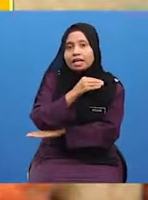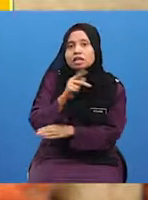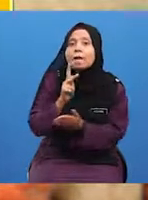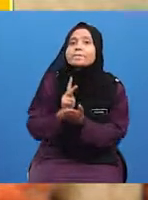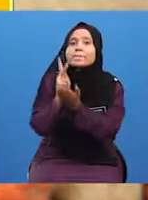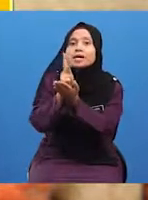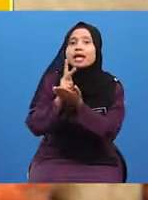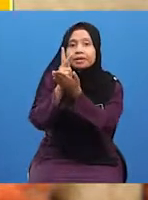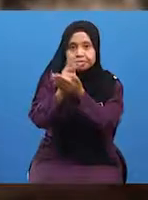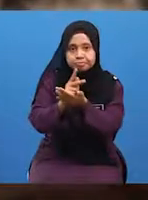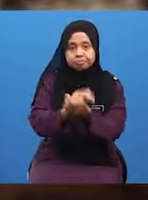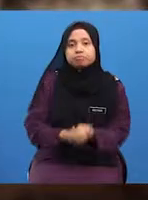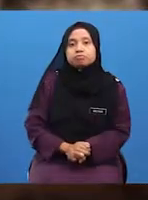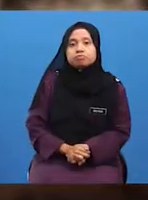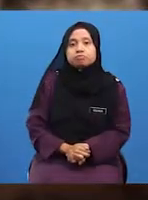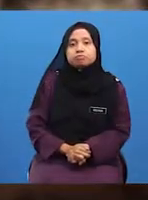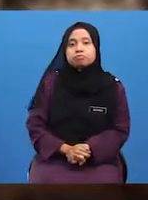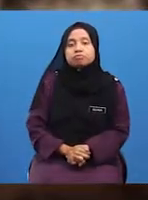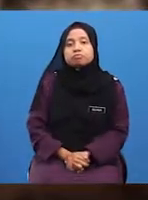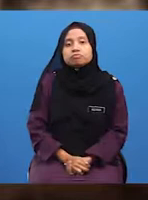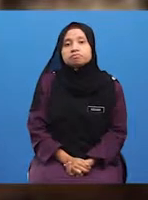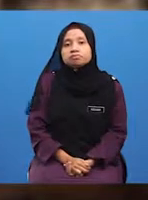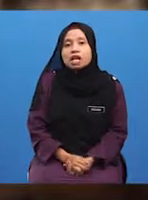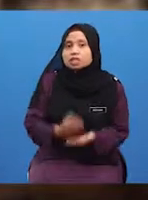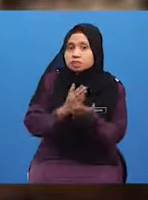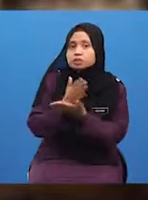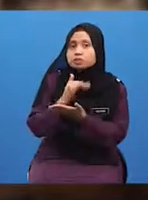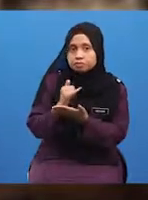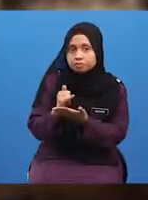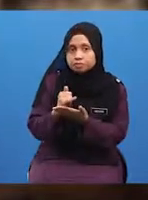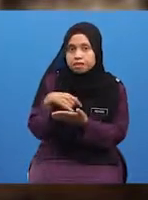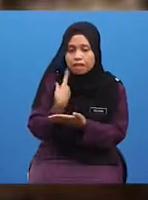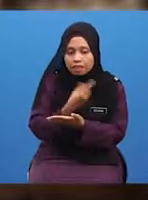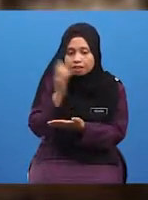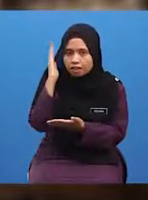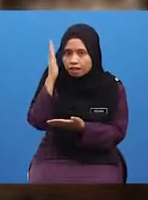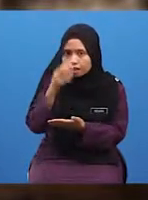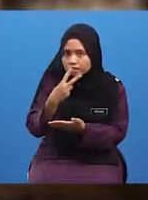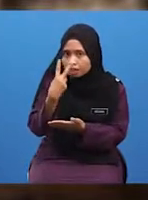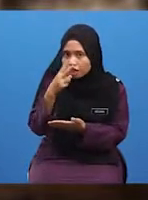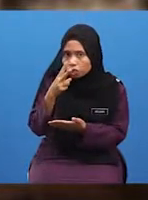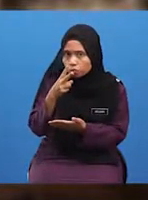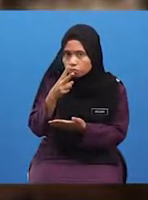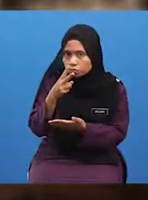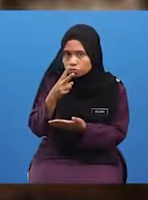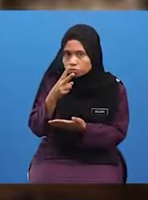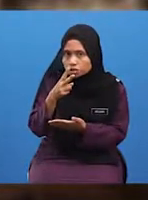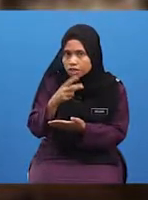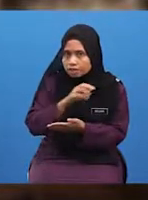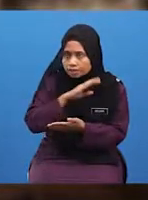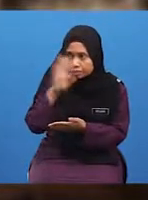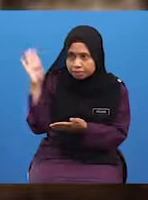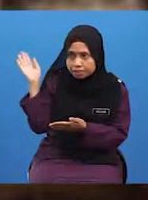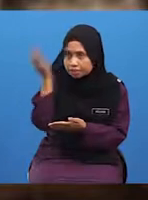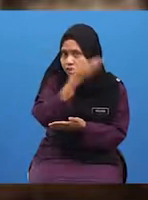Baiklah pelajar, seterusnya, kita akan melihat secara sepintas